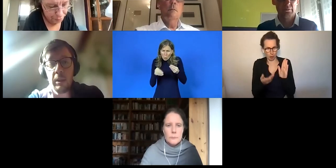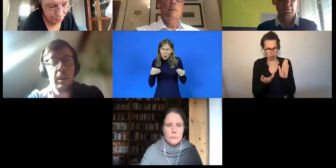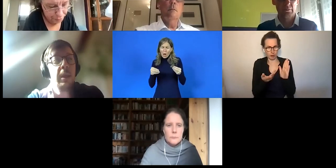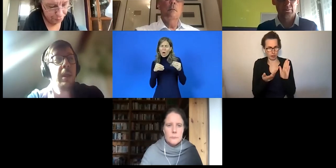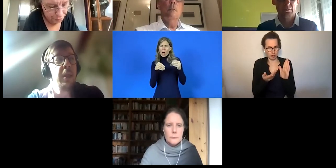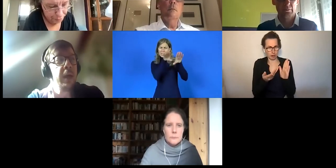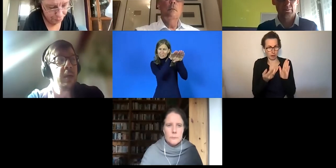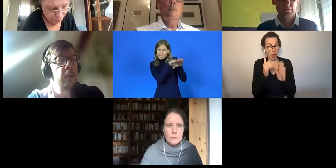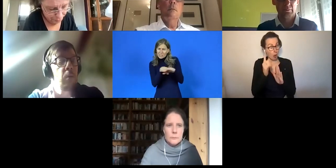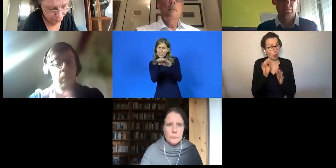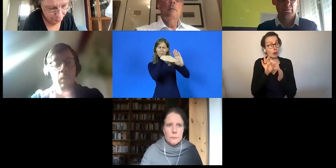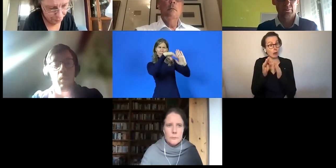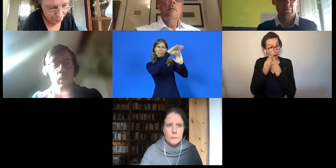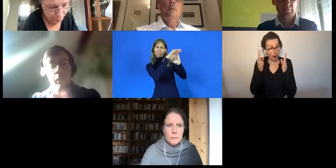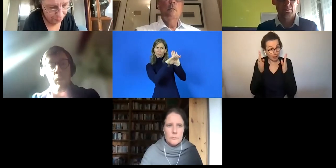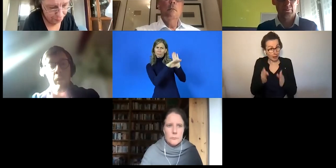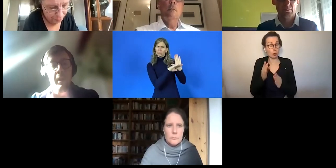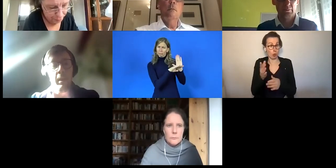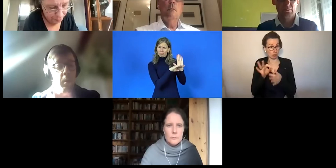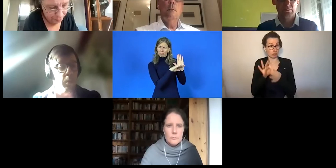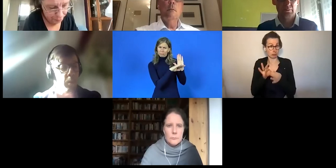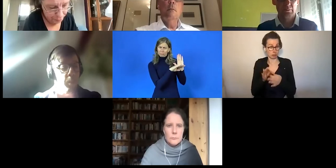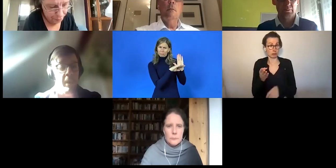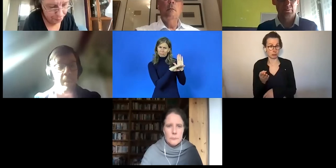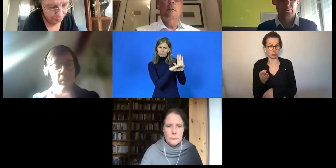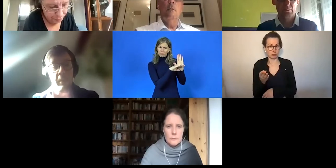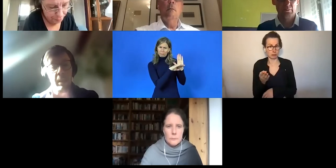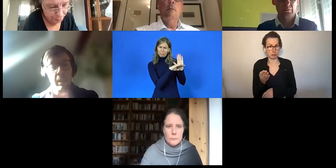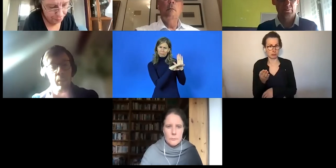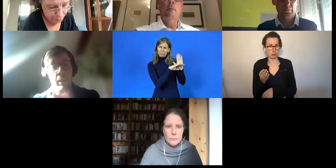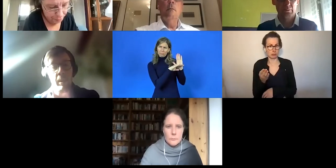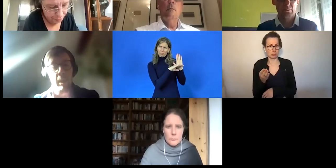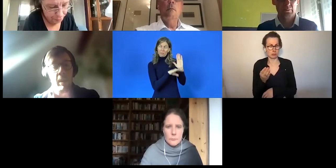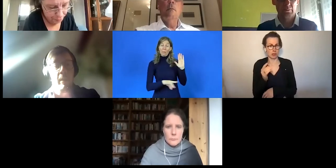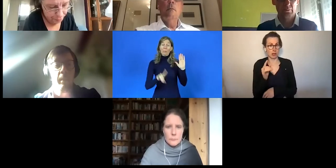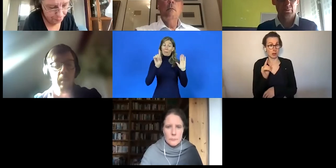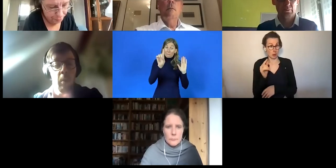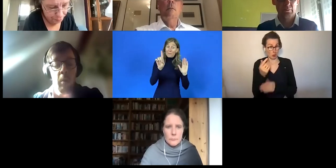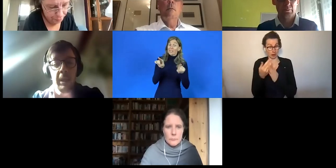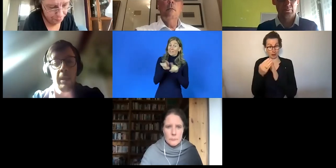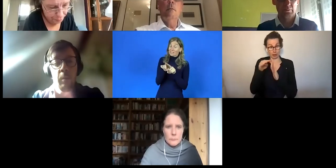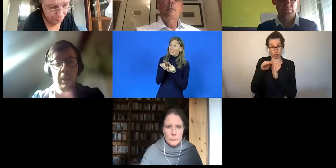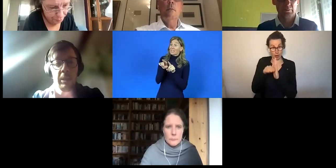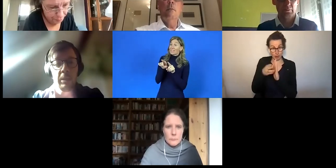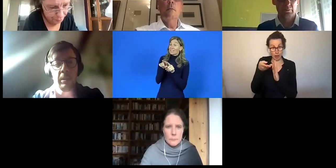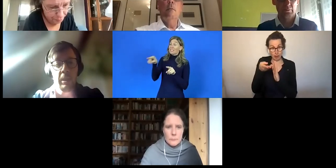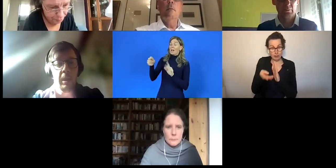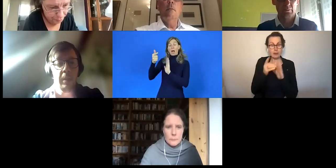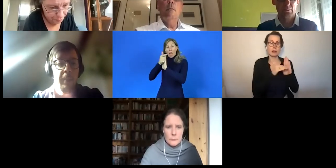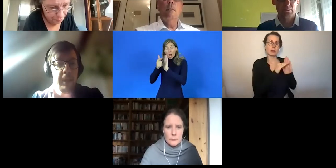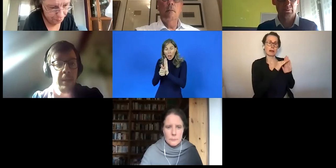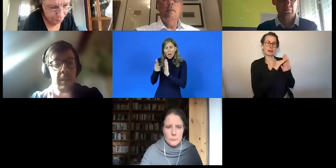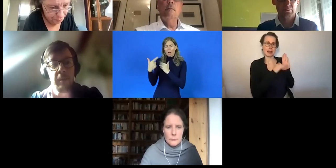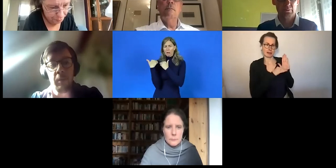Normen aufgestellt werden können für die Beschäftigung von Menschen mit Behinderungen.